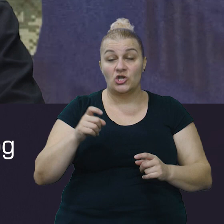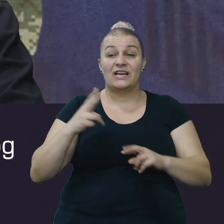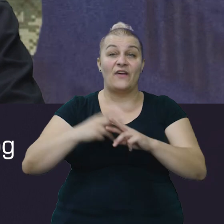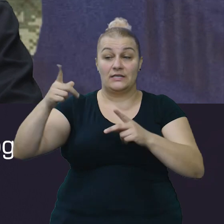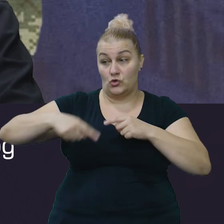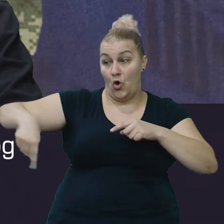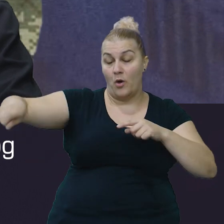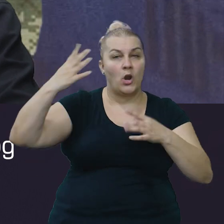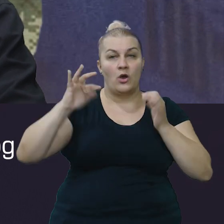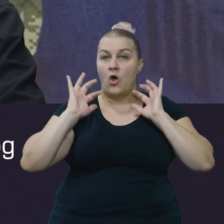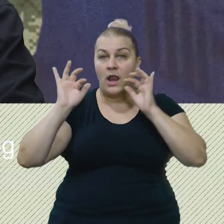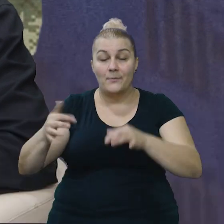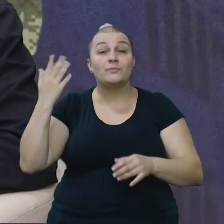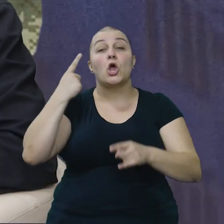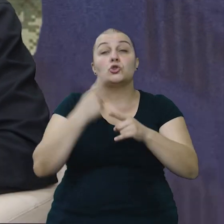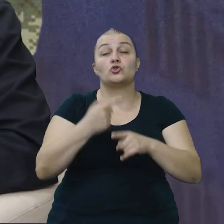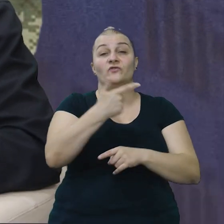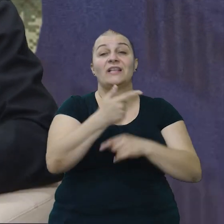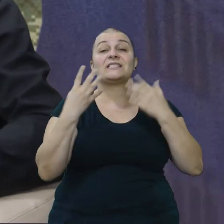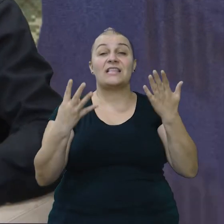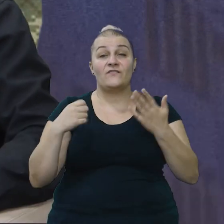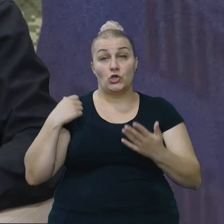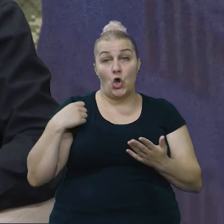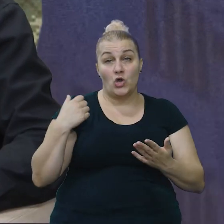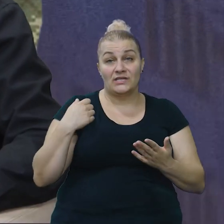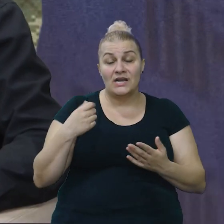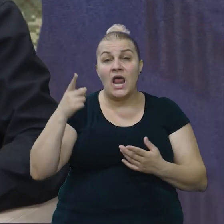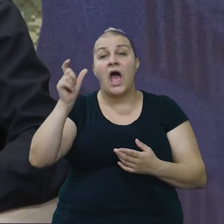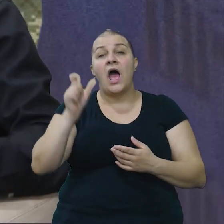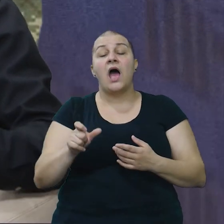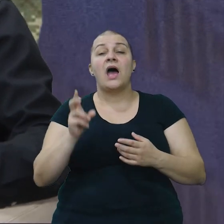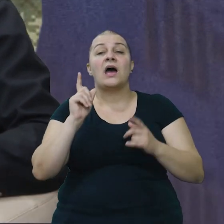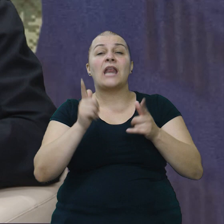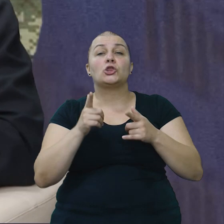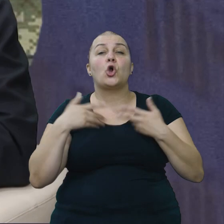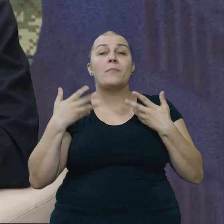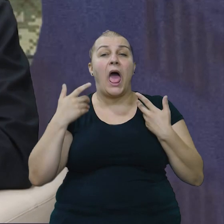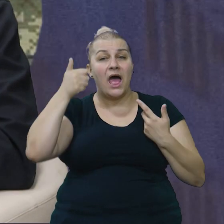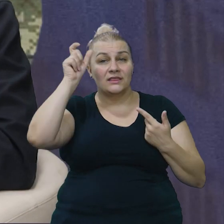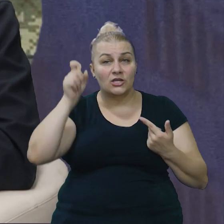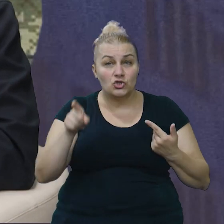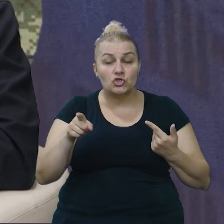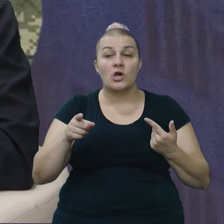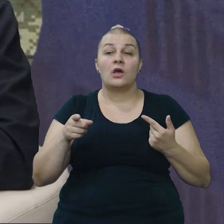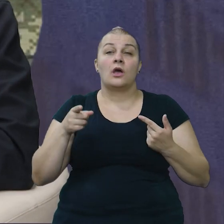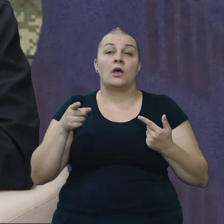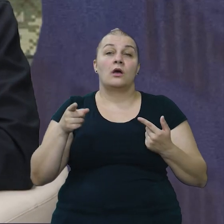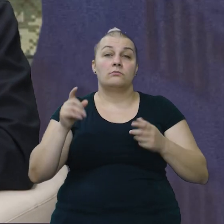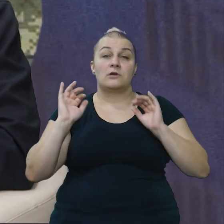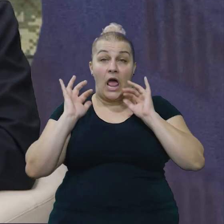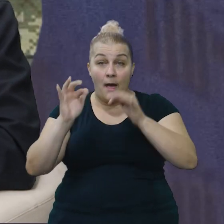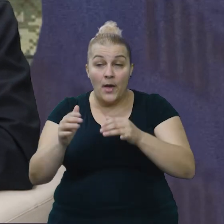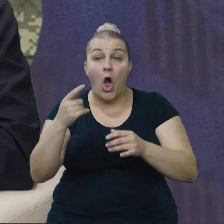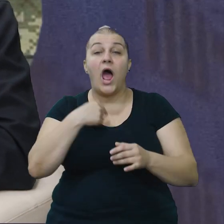objesumučni napad prije tošno 29 godina zloglasni Ratko Mladiće, a naši hrabri policajci su